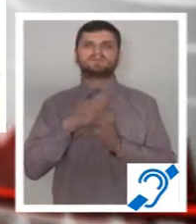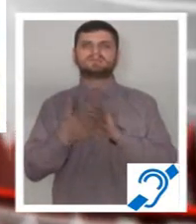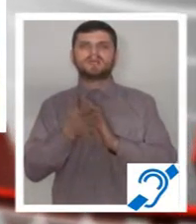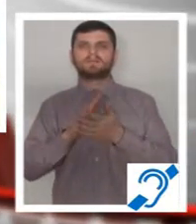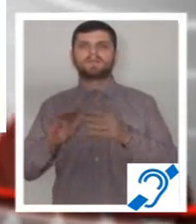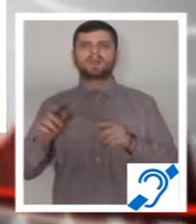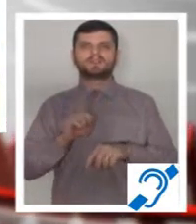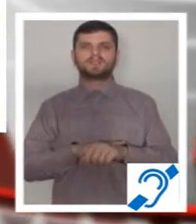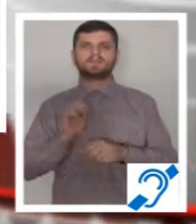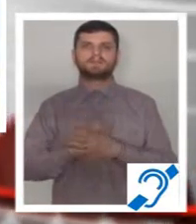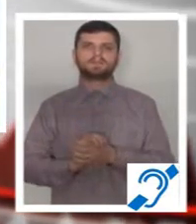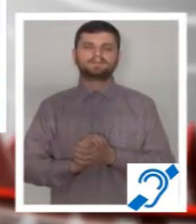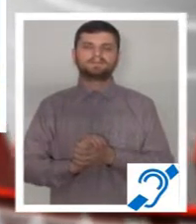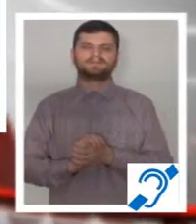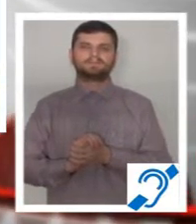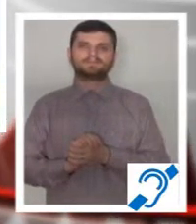la curtea de Argeș.